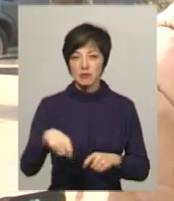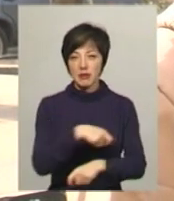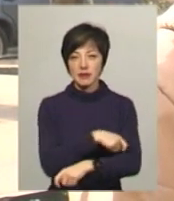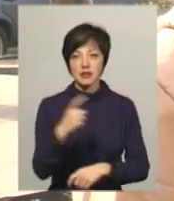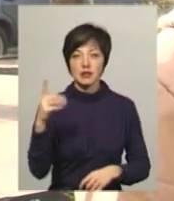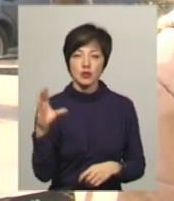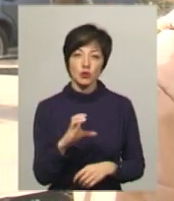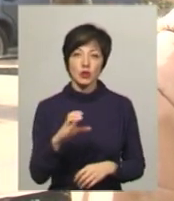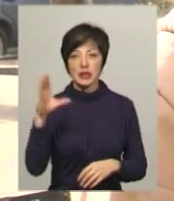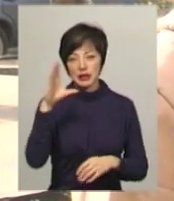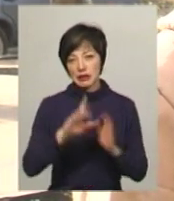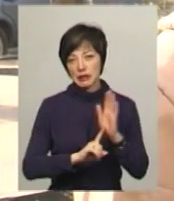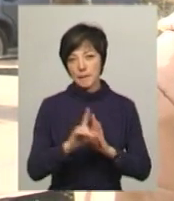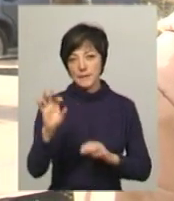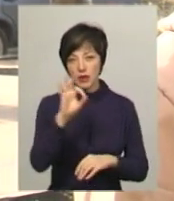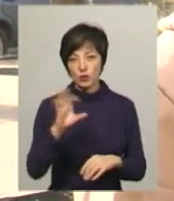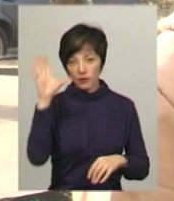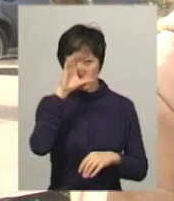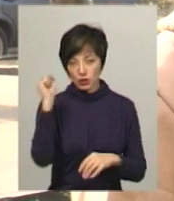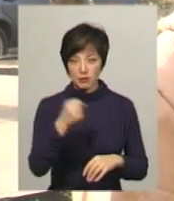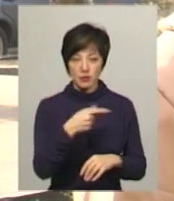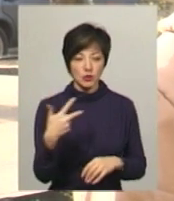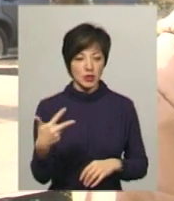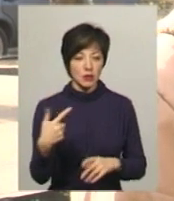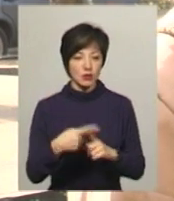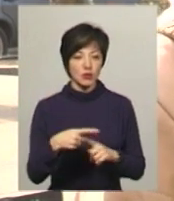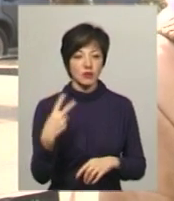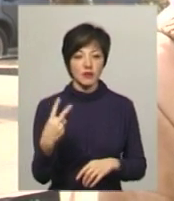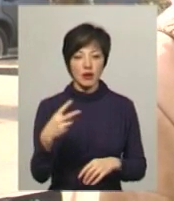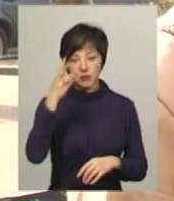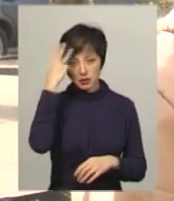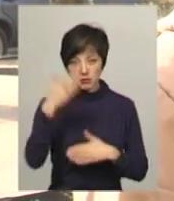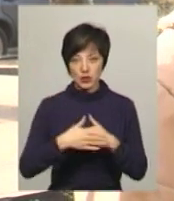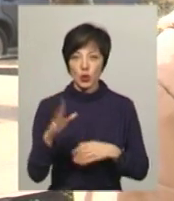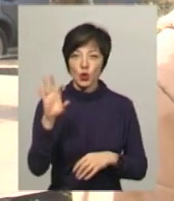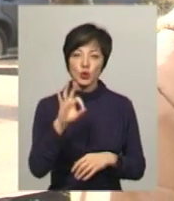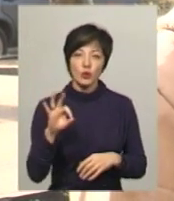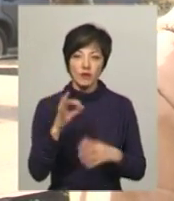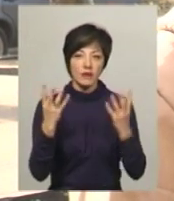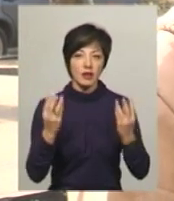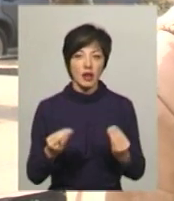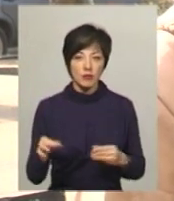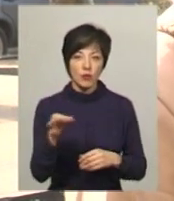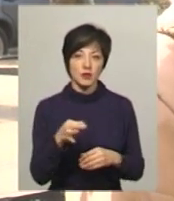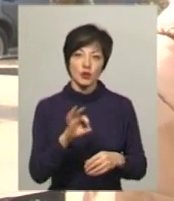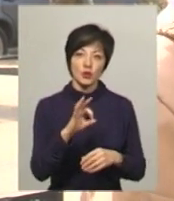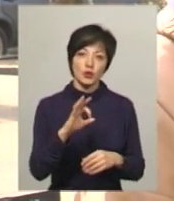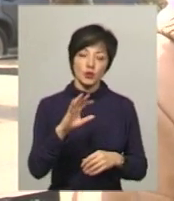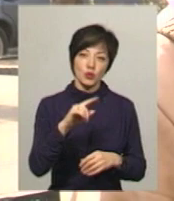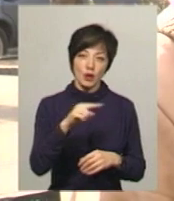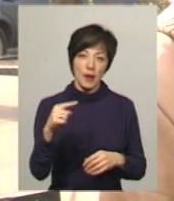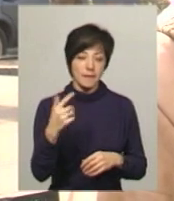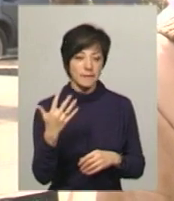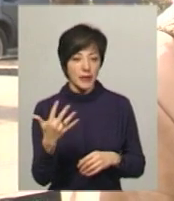Температура вночі по області мінус 3, плюс 2, у Хмельницькому близько 0 градусів, в день по області 0,5 і в